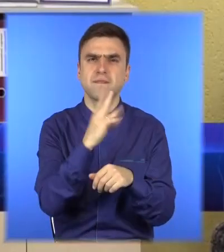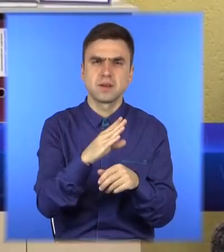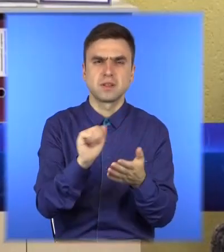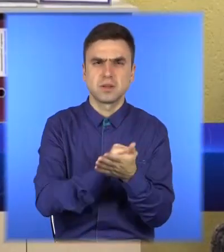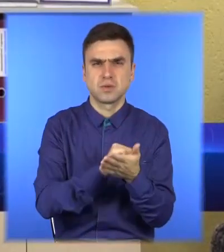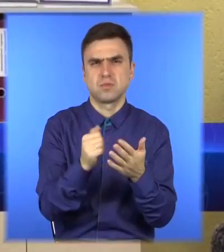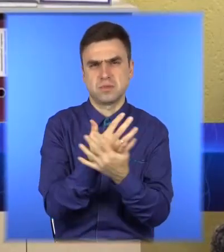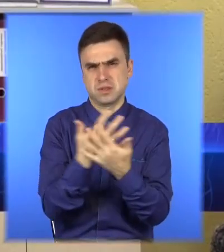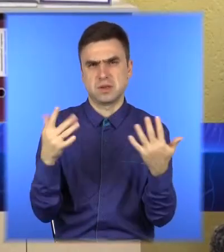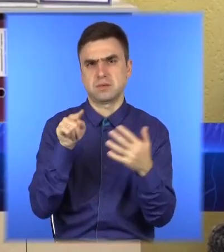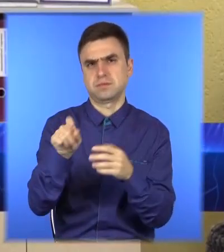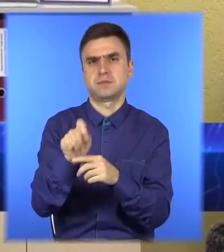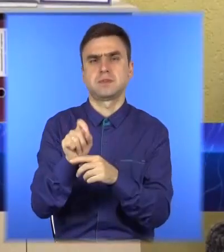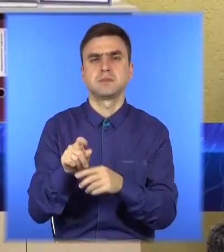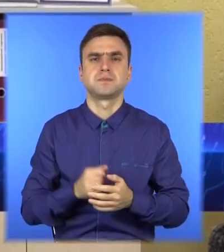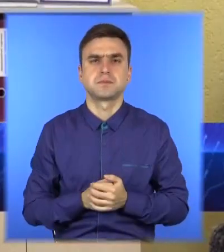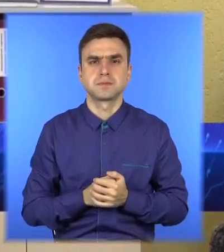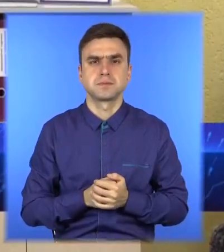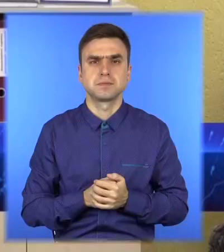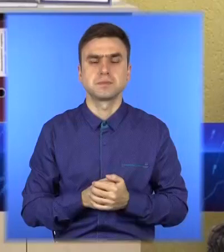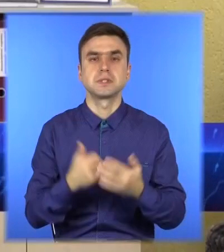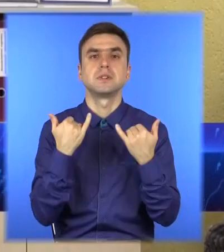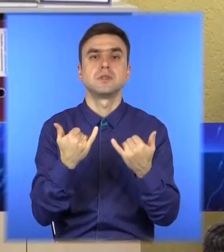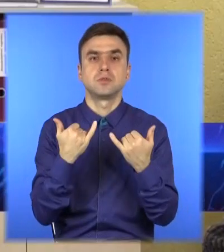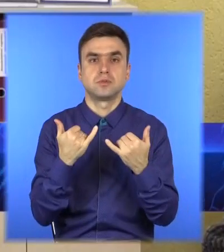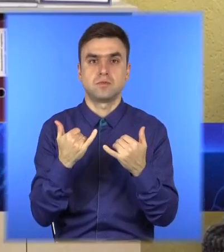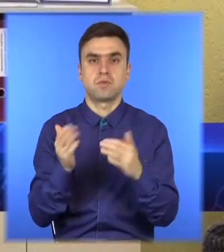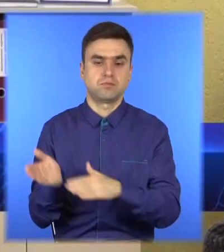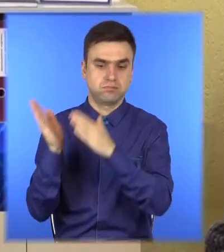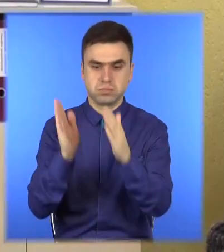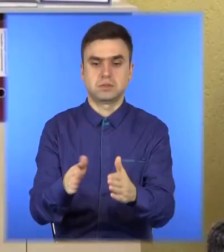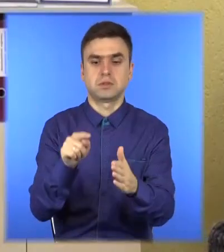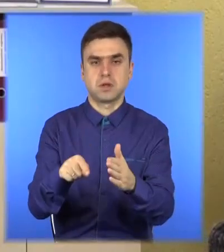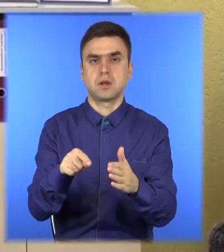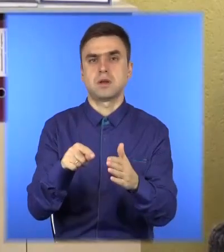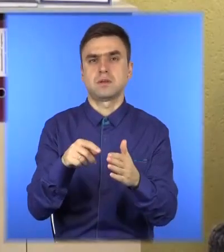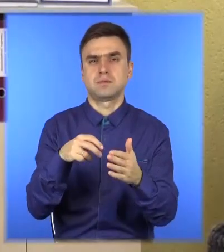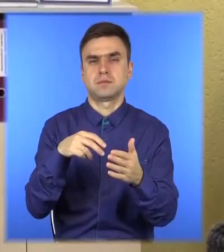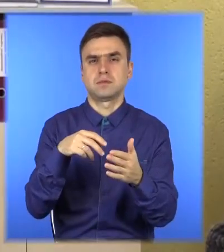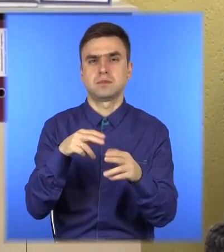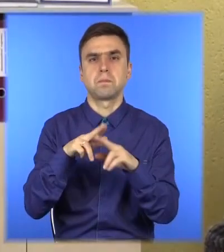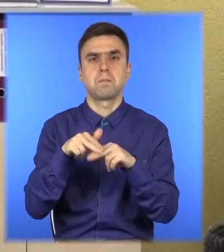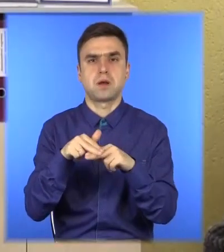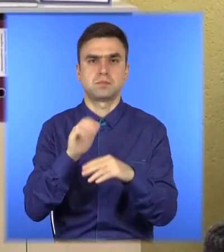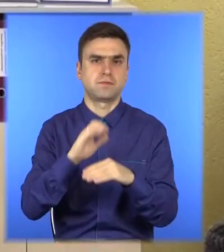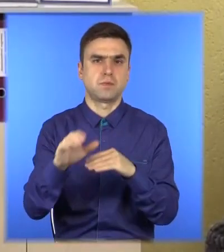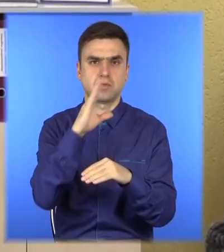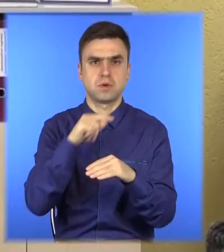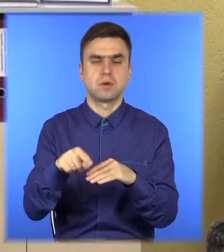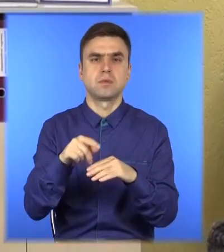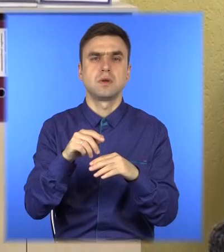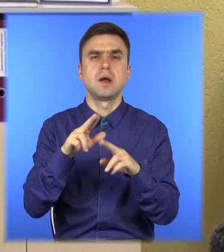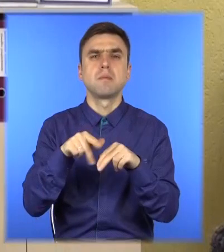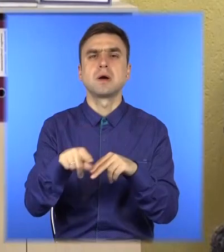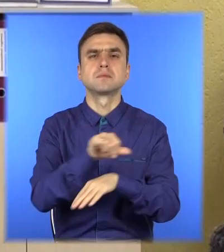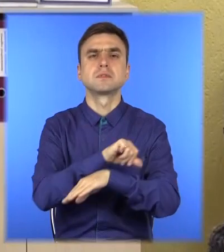встановлена робоча станція щодо оформлення громадянам Центрального міського району паспорта громадянина України